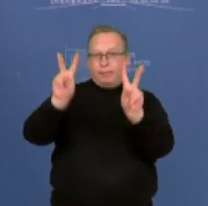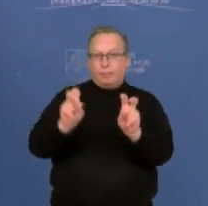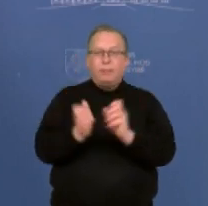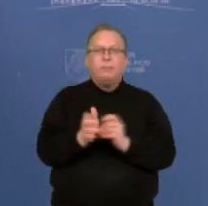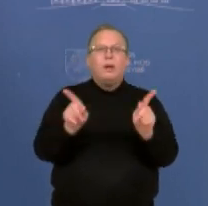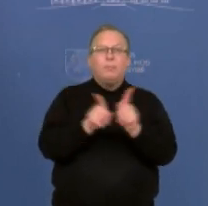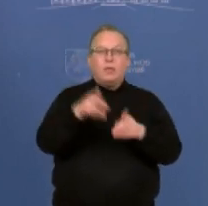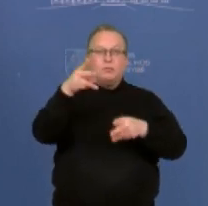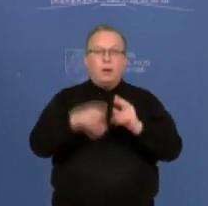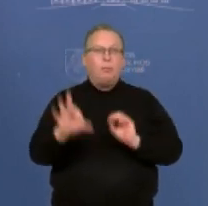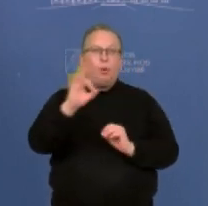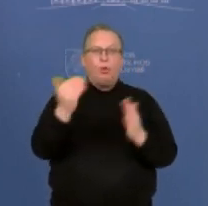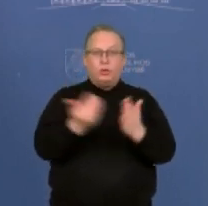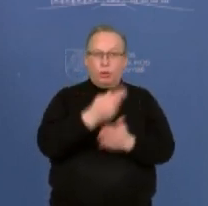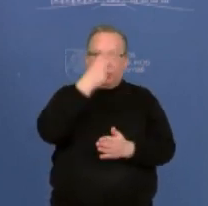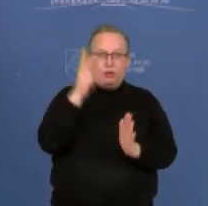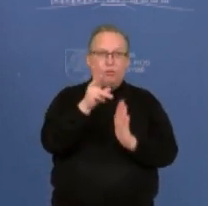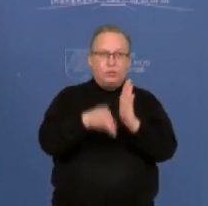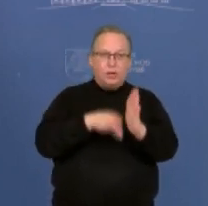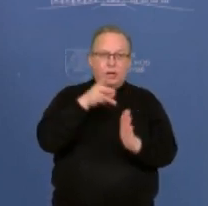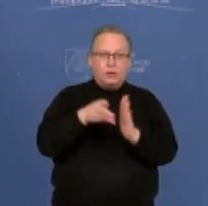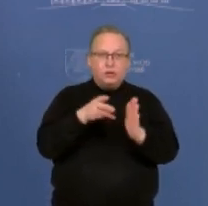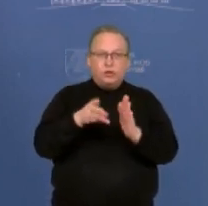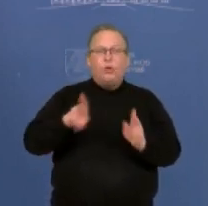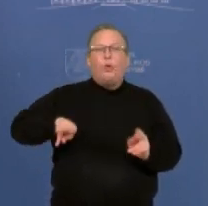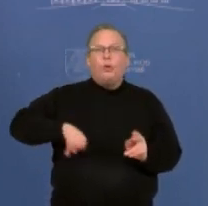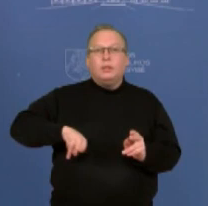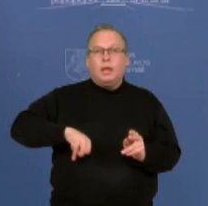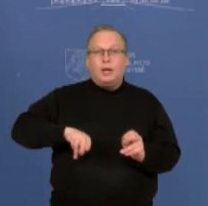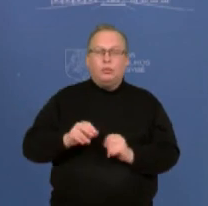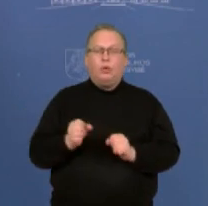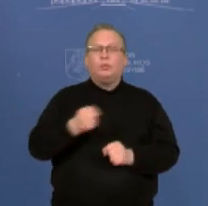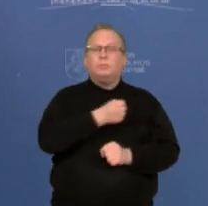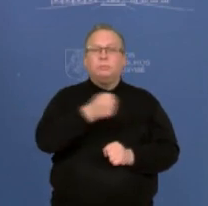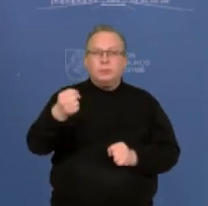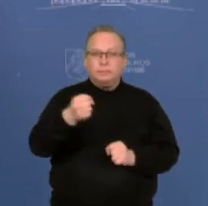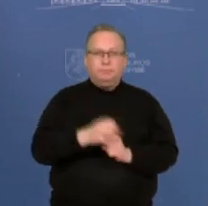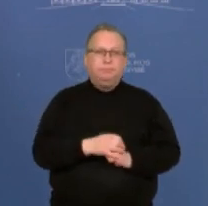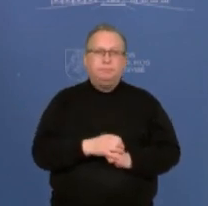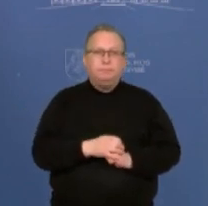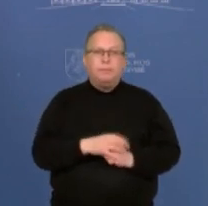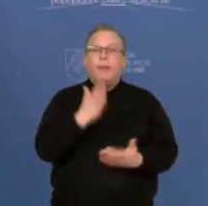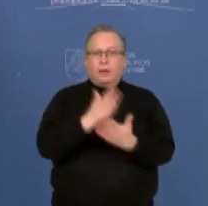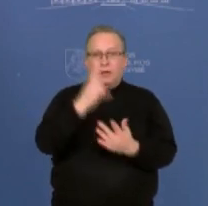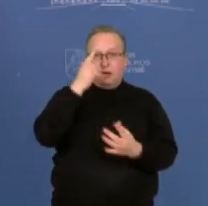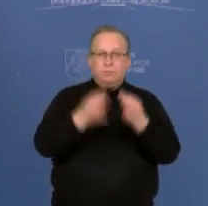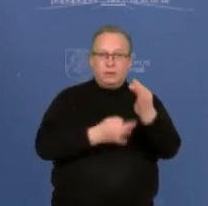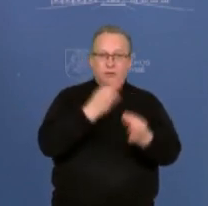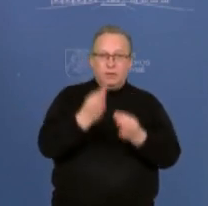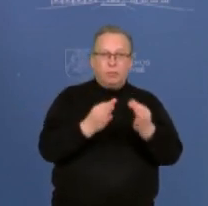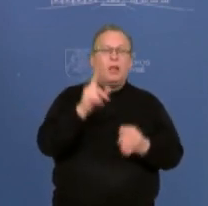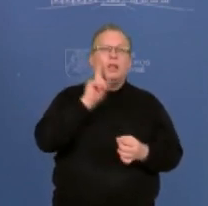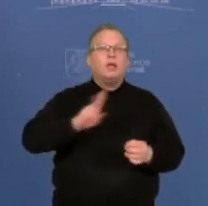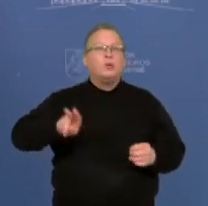planuojamas sprendimas dėl naujojo Lietuvos žinkelių vadovo, galbūt paskirimo, ar yra svarstama dabartinio laikinojo